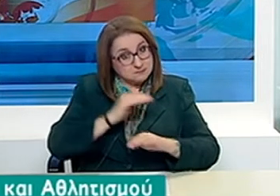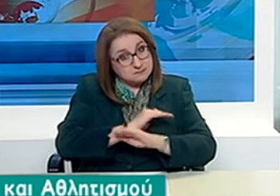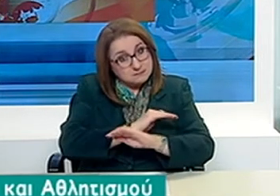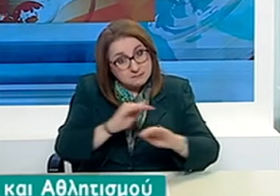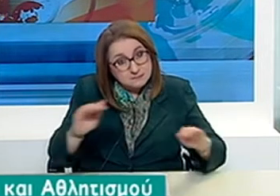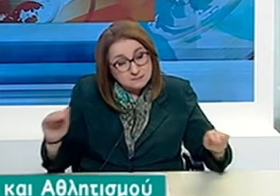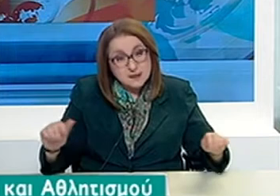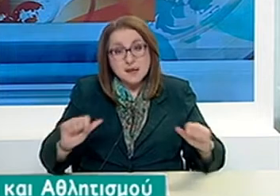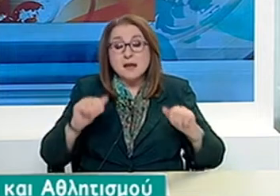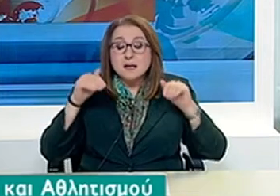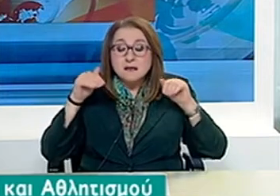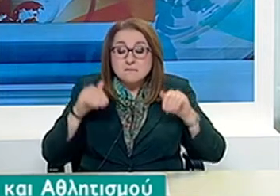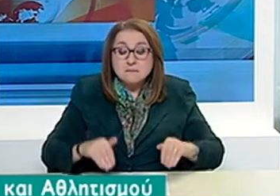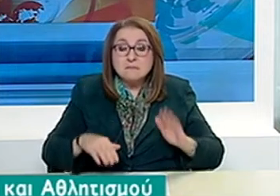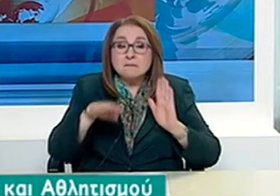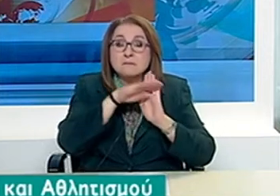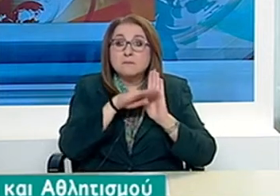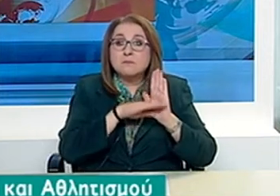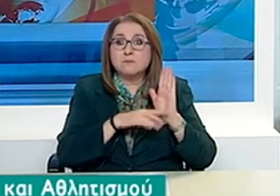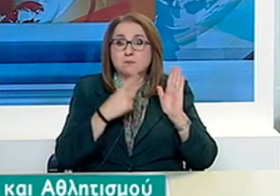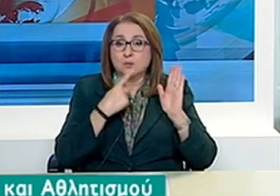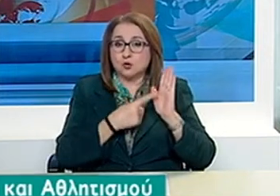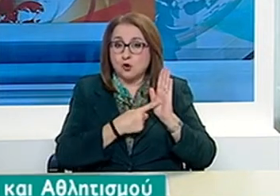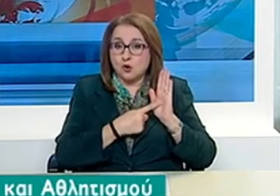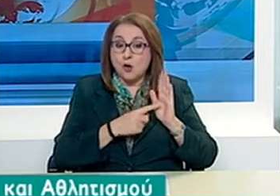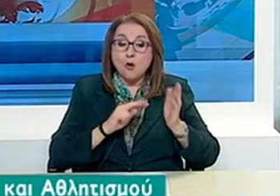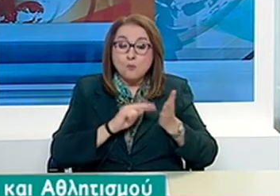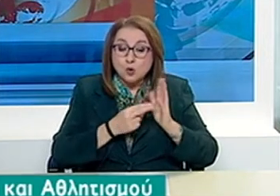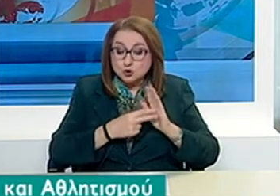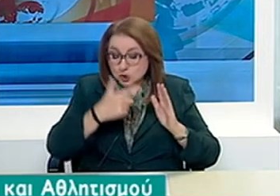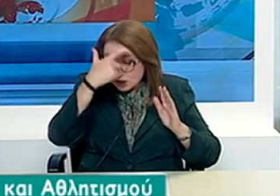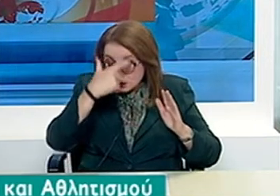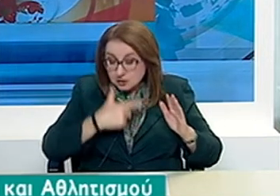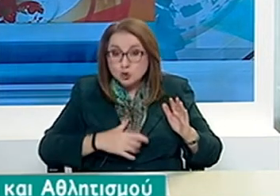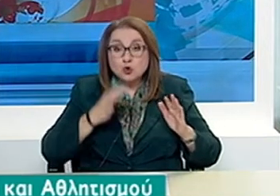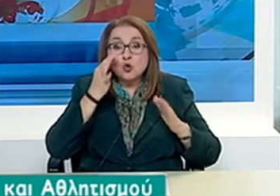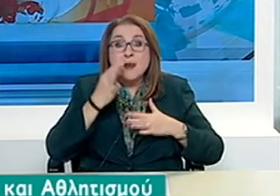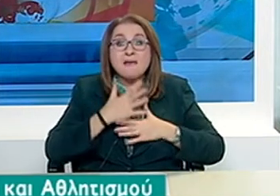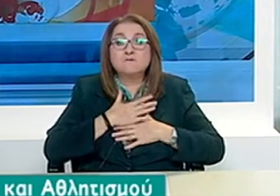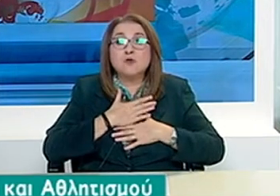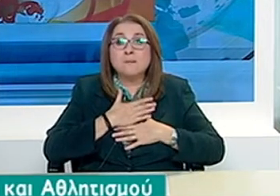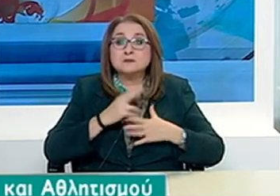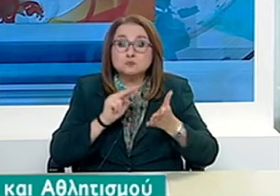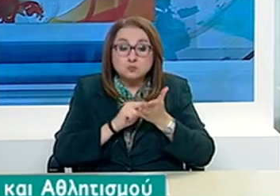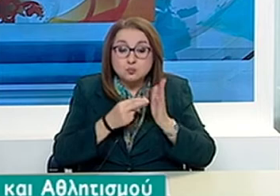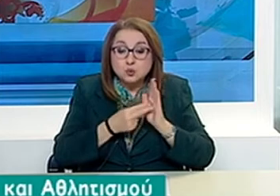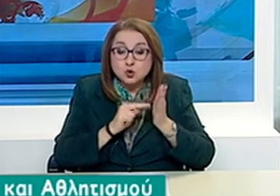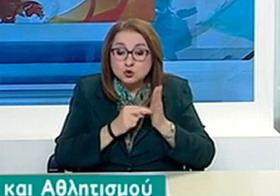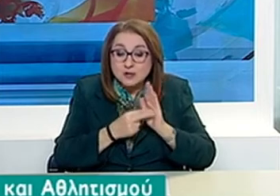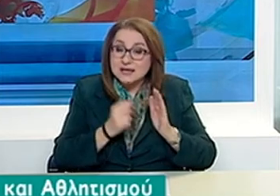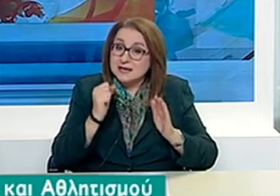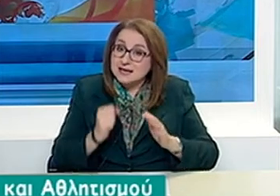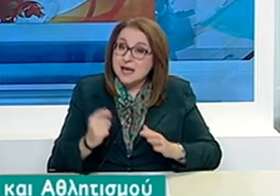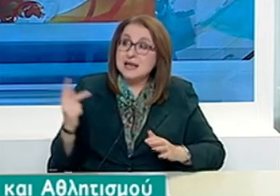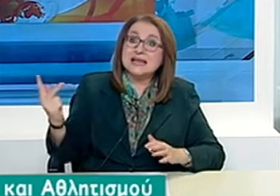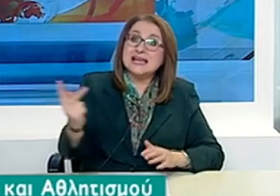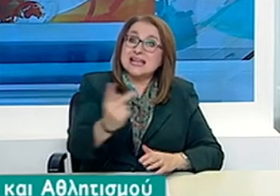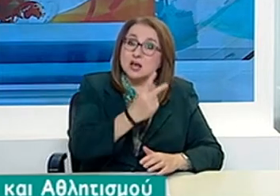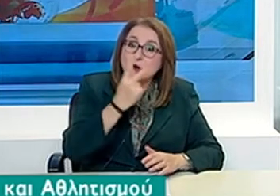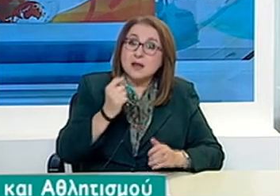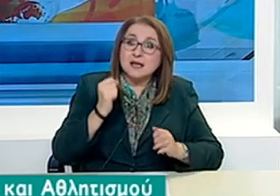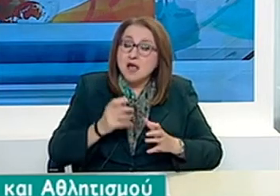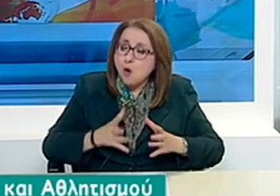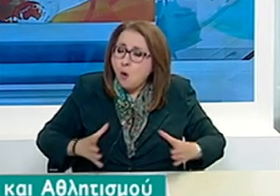Δίνουμε έμφαση στην ατομική υγιεινή και την ατομική ευθύνη. Προστατεύουμε την κοινωνία και την αθλητική οικογένεια.